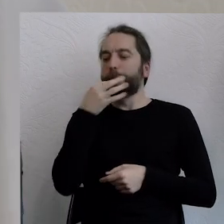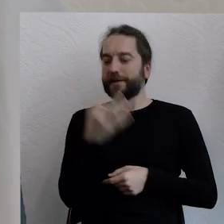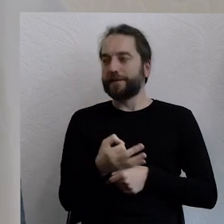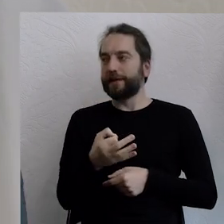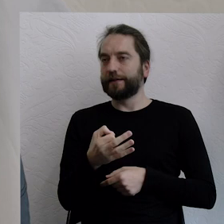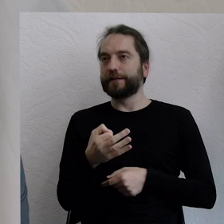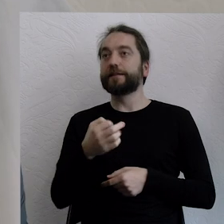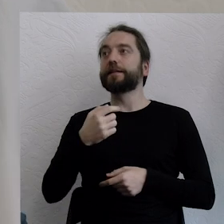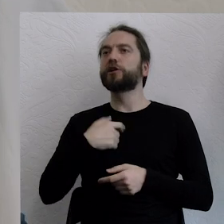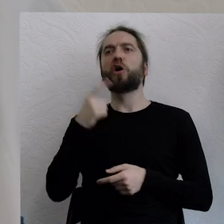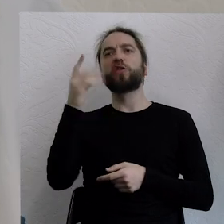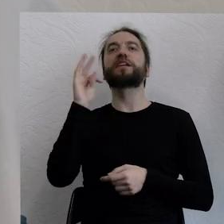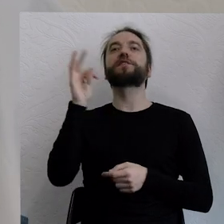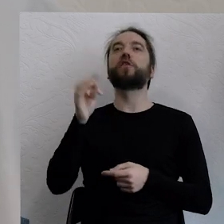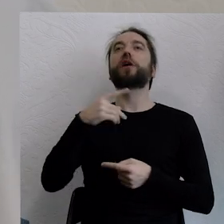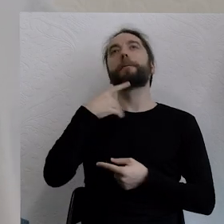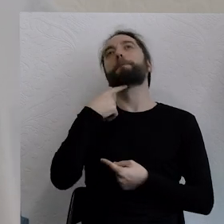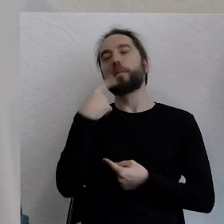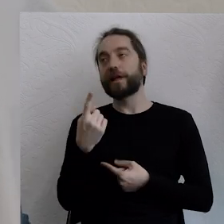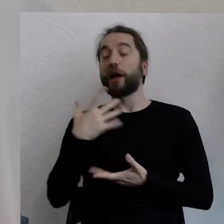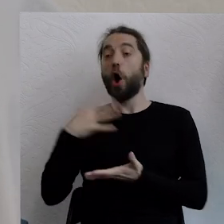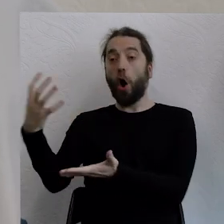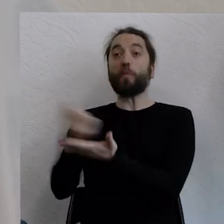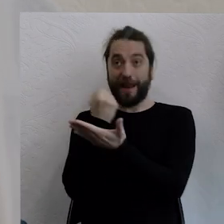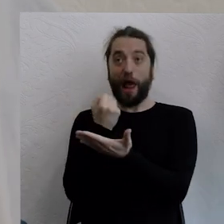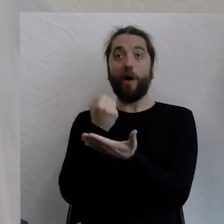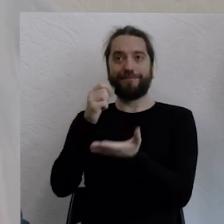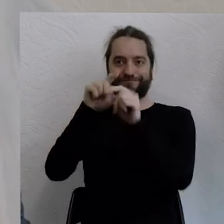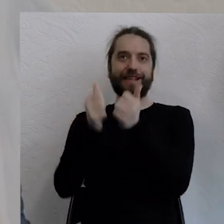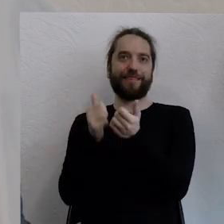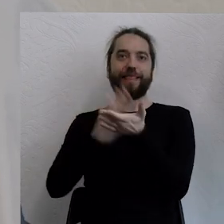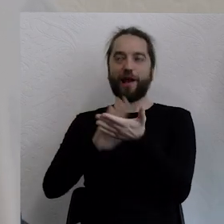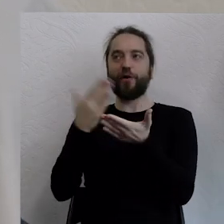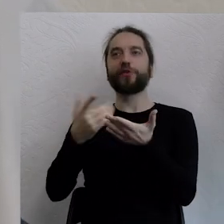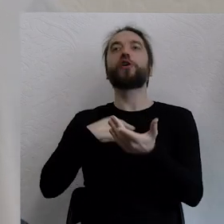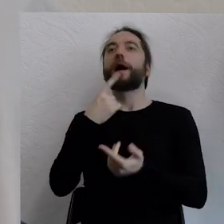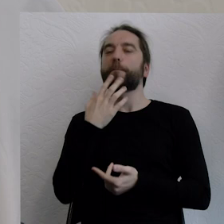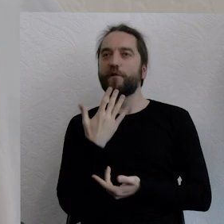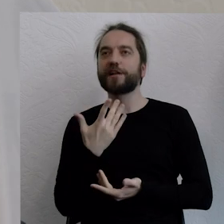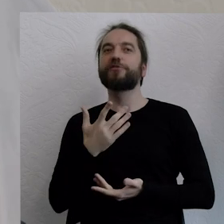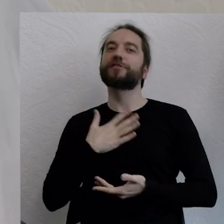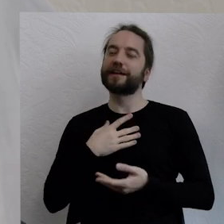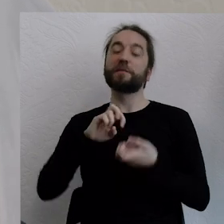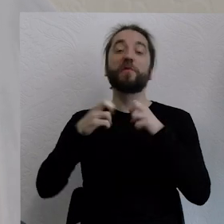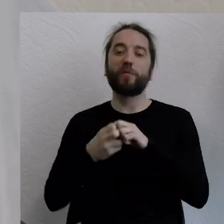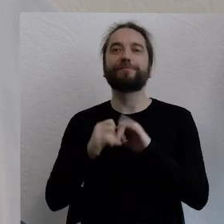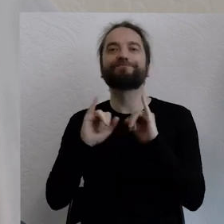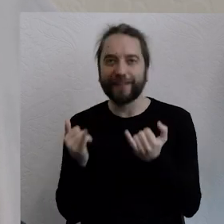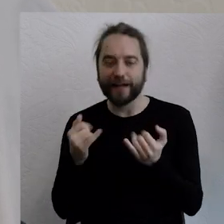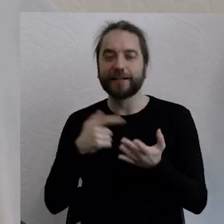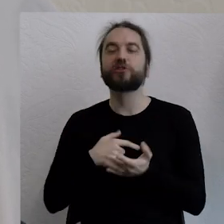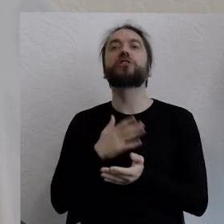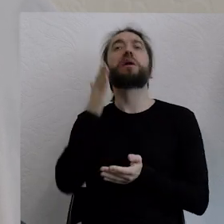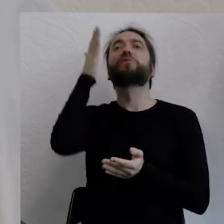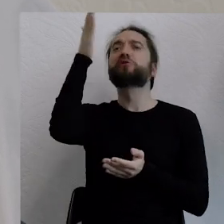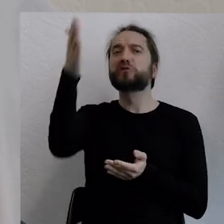I ona w swojej mowie noblowskiej powiedziała tak. Dziś problem polega, zdaje się na tym, że nie mamy jeszcze gotowych narracji nie tylko na